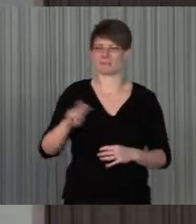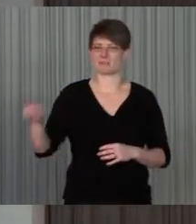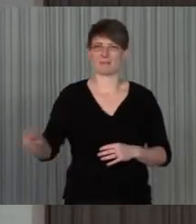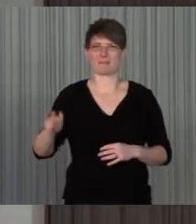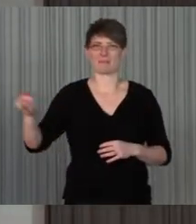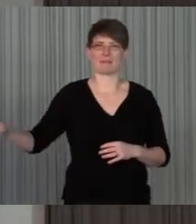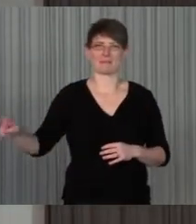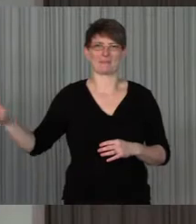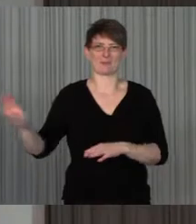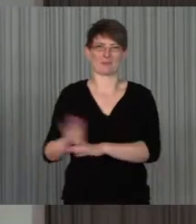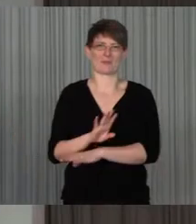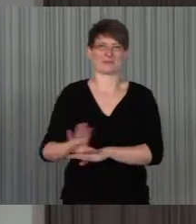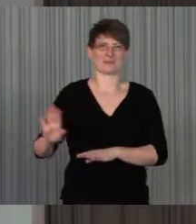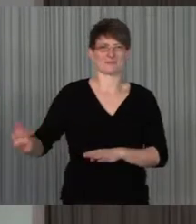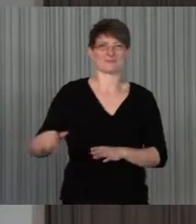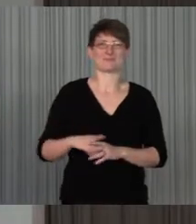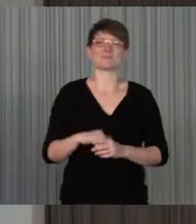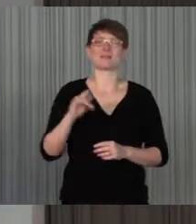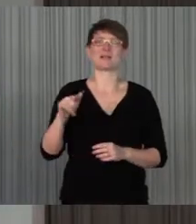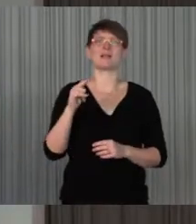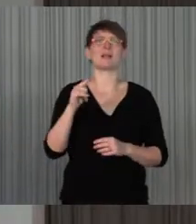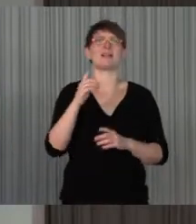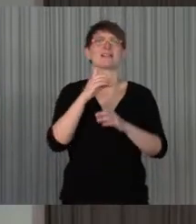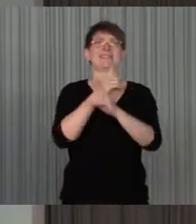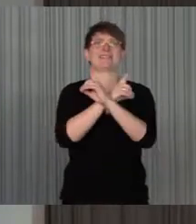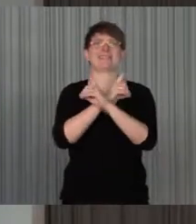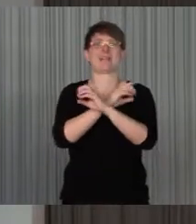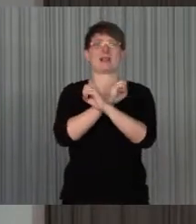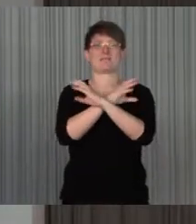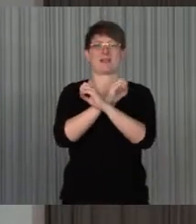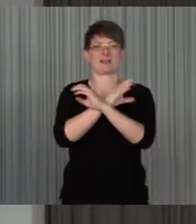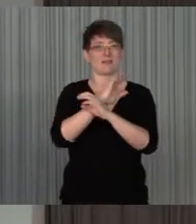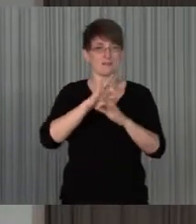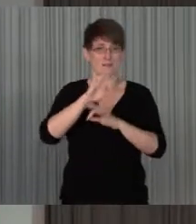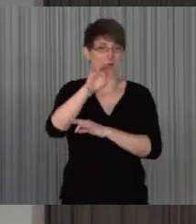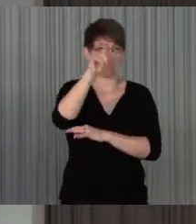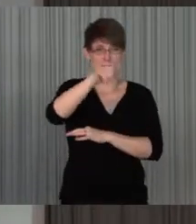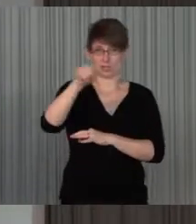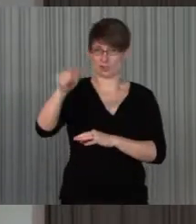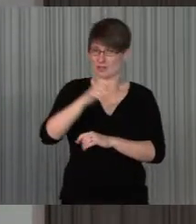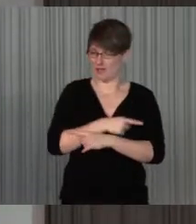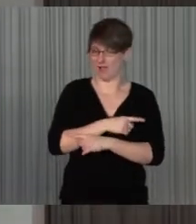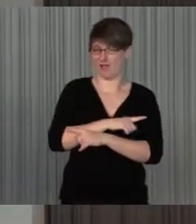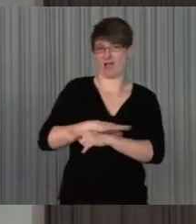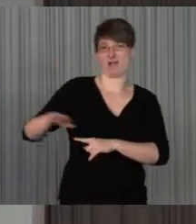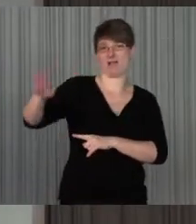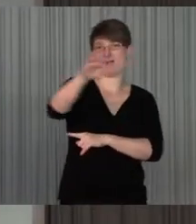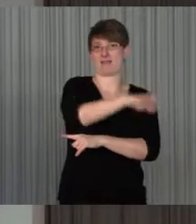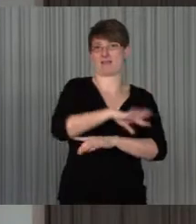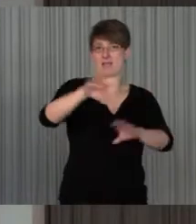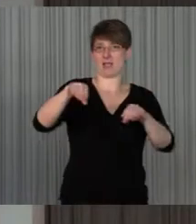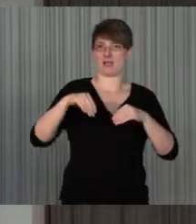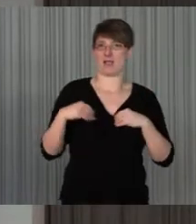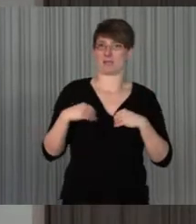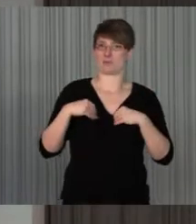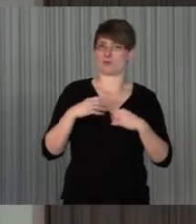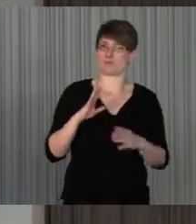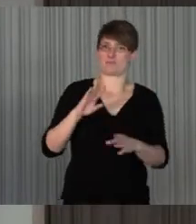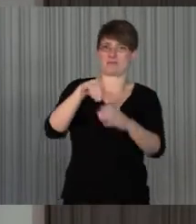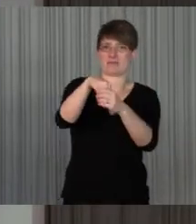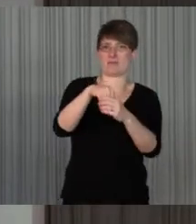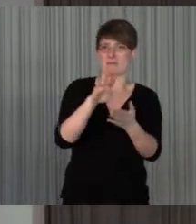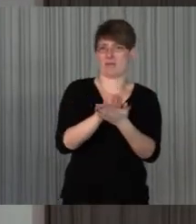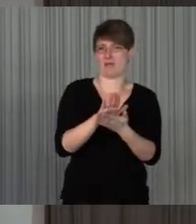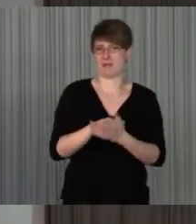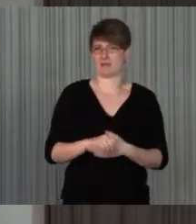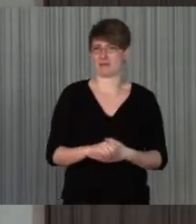irgendwie, digitalen Medien haben eben tatsächlich ein sehr großes Potenzial, allen Menschen zugegeben, eine Teilhabe zu ermöglichen und vor allen Dingen